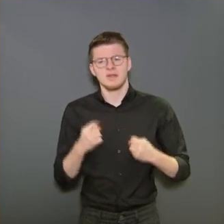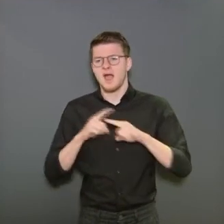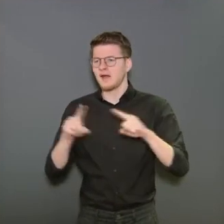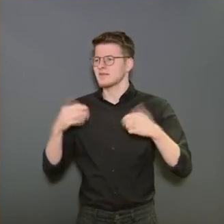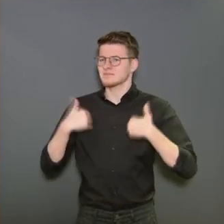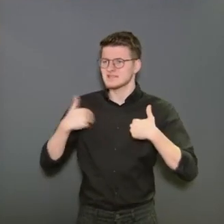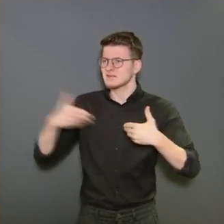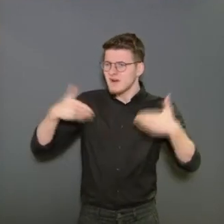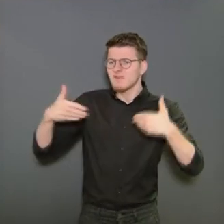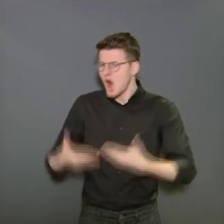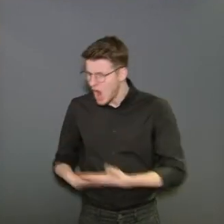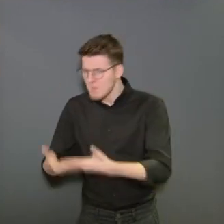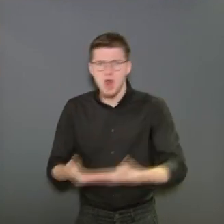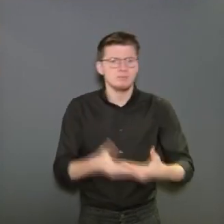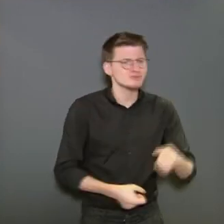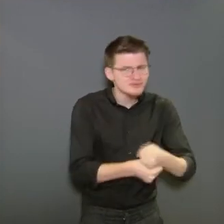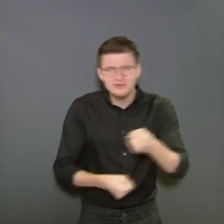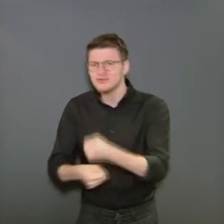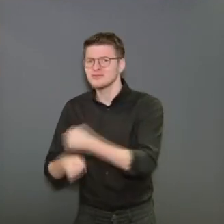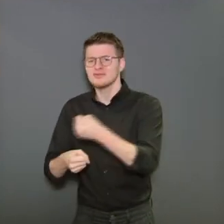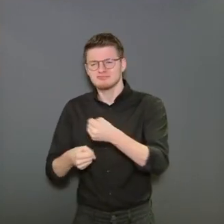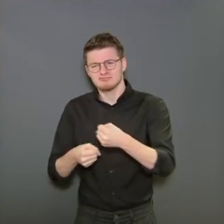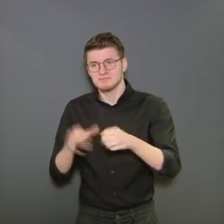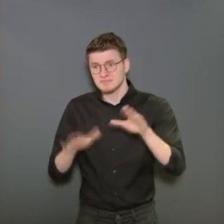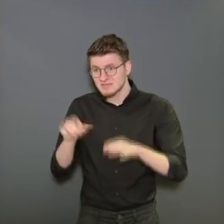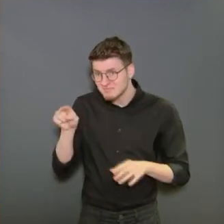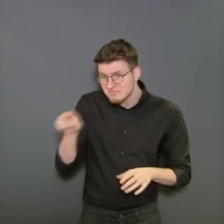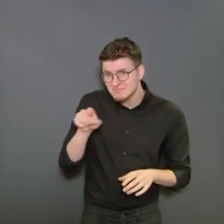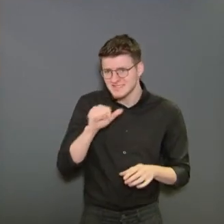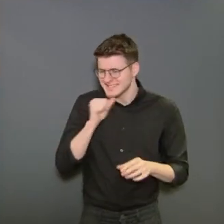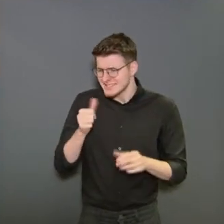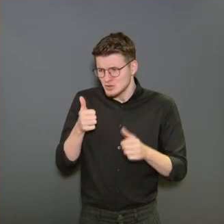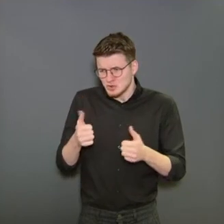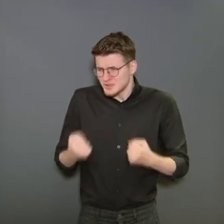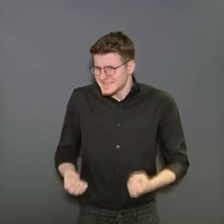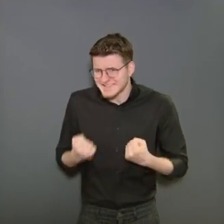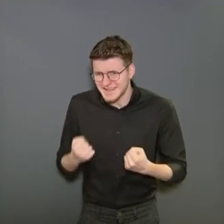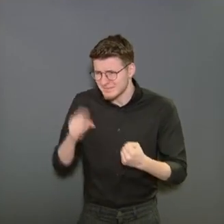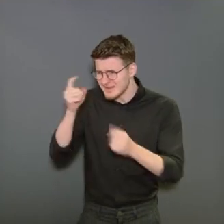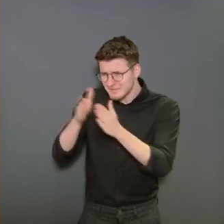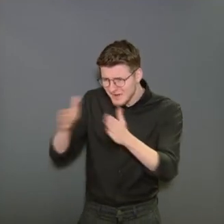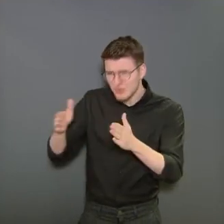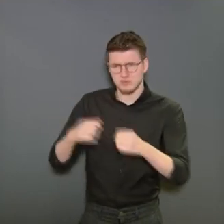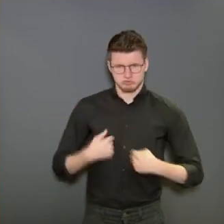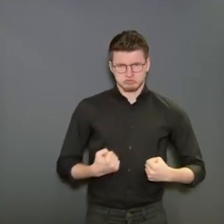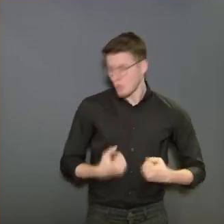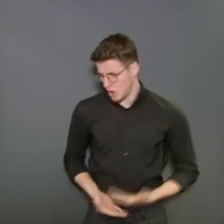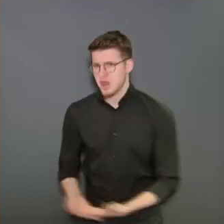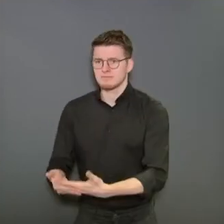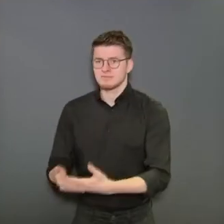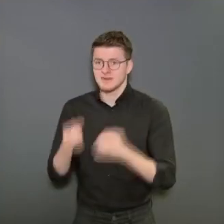être l'épaule sur laquelle quelqu'un d'autre peut s'appuyer, d'autres qui ont plus de difficultés que vous. Et cela peut constituer